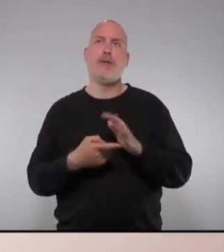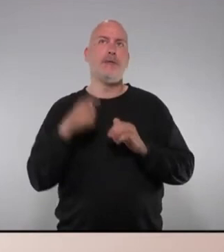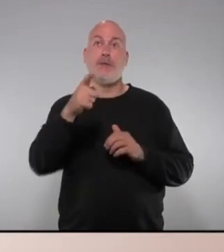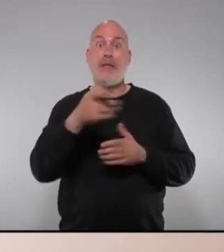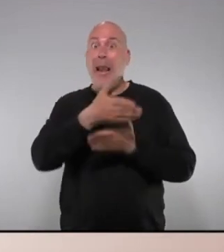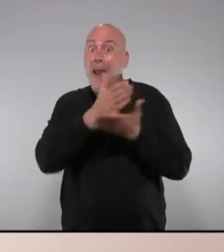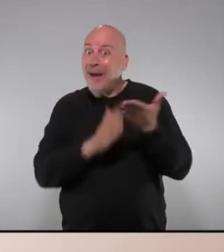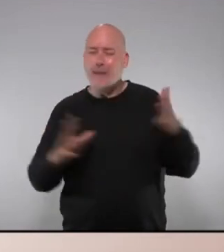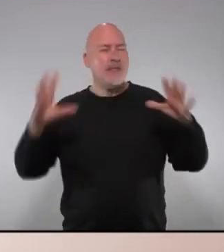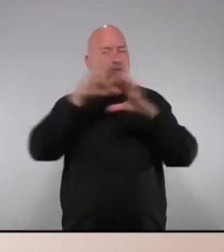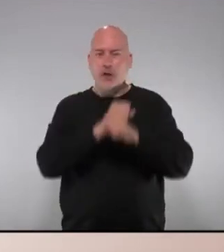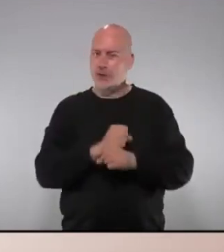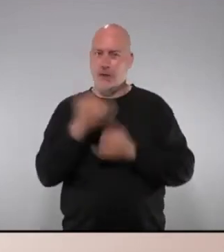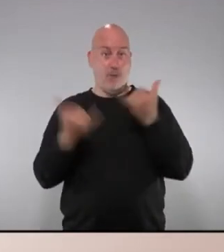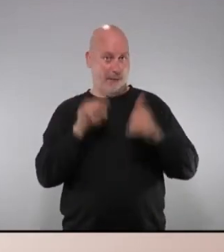del problema